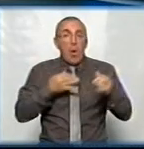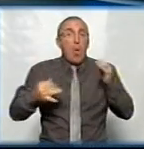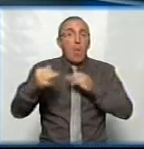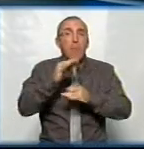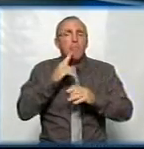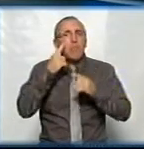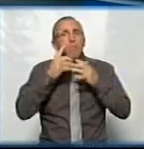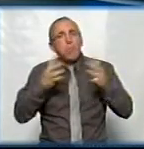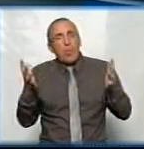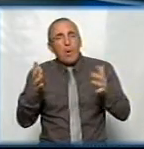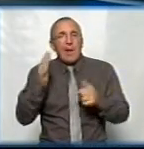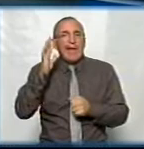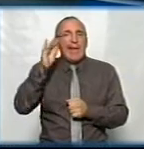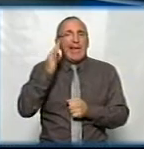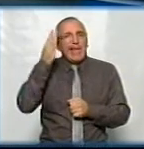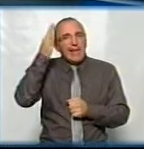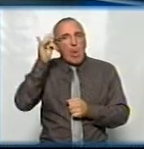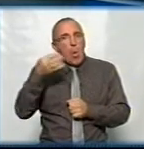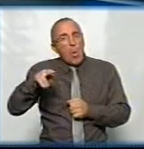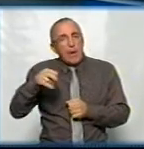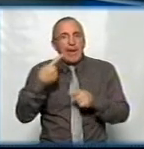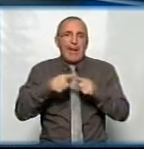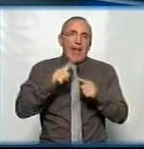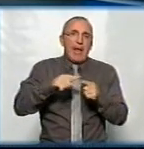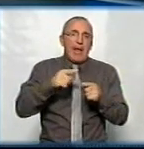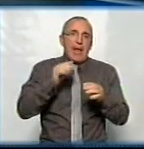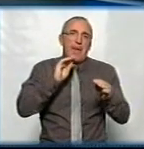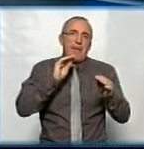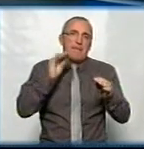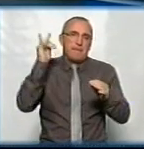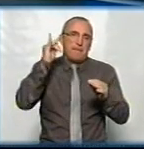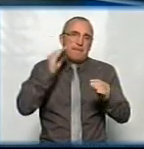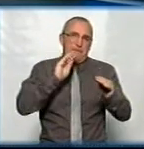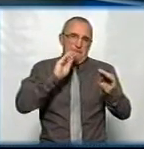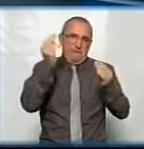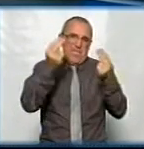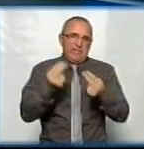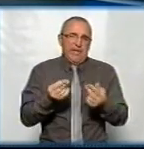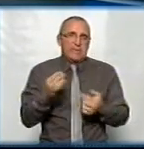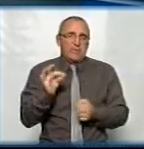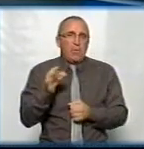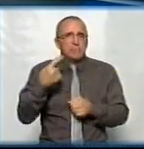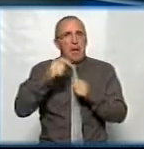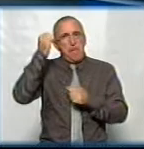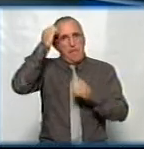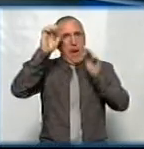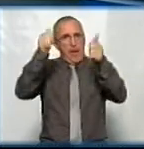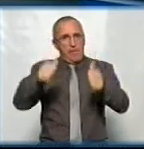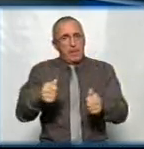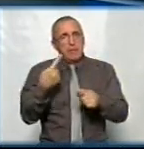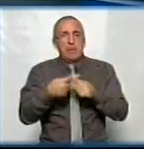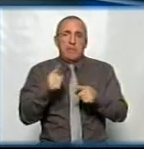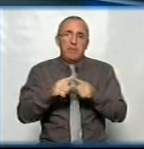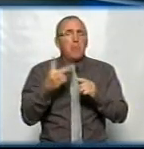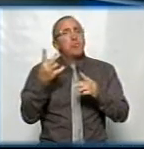чого було більше – ідеології чи мистецтва? Тобто, ви обговорювали сам пам'ятник, чому